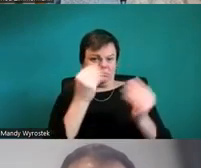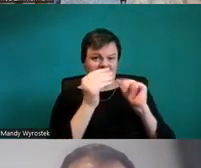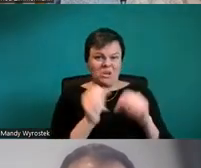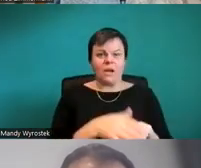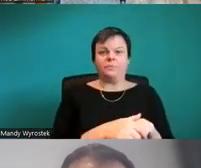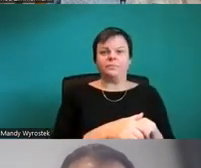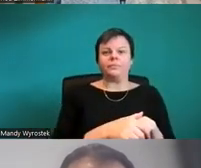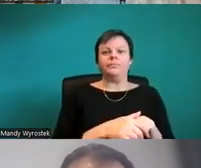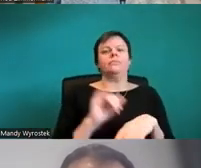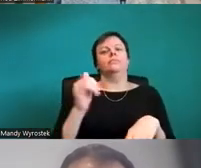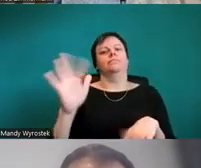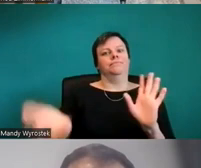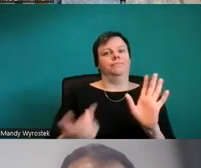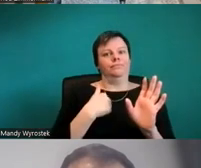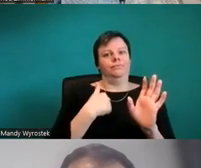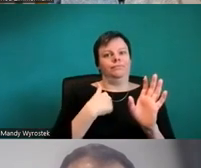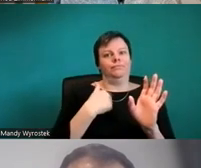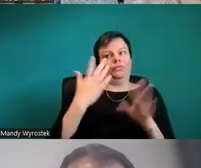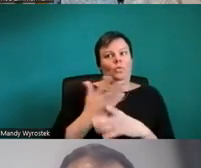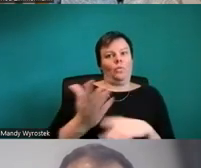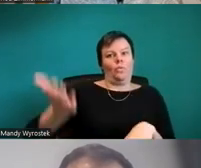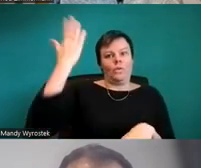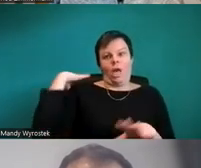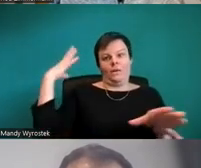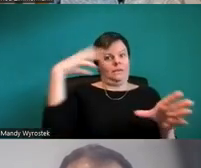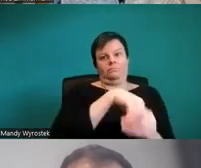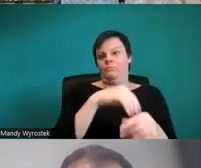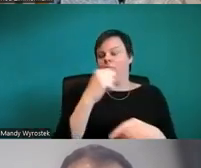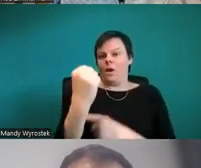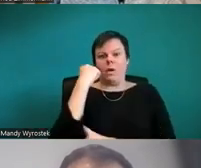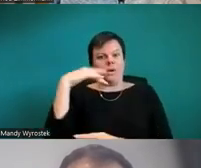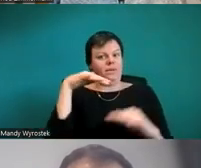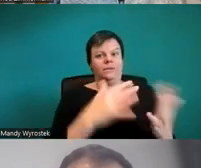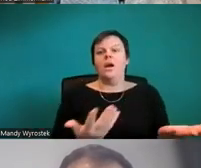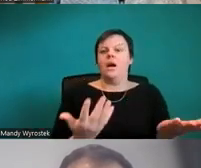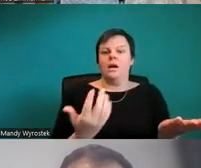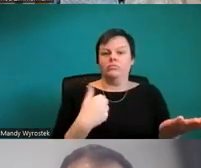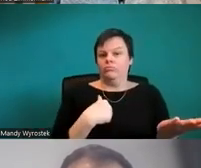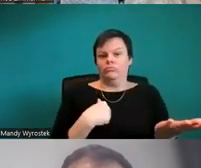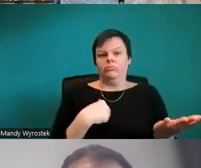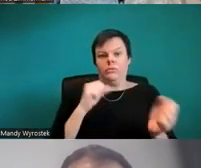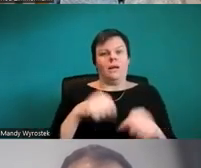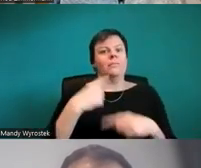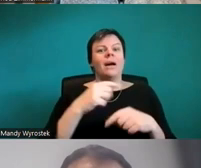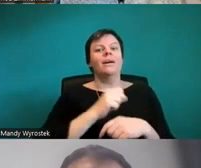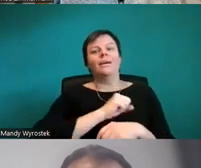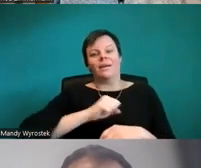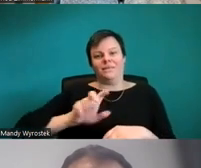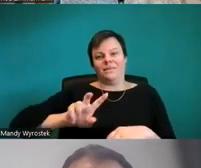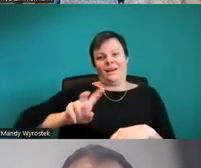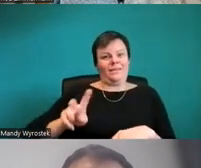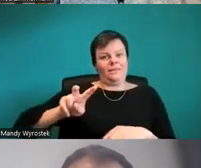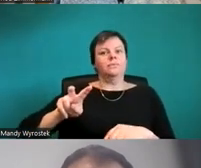Ich kann eigentlich immer rechtsklicken auf ein Diagramm oder auf eine Abbildung.